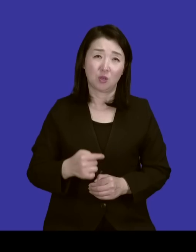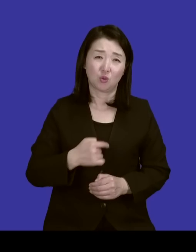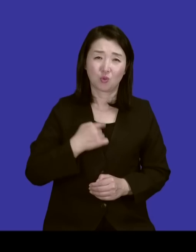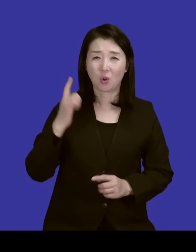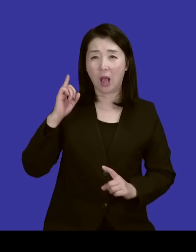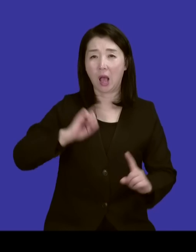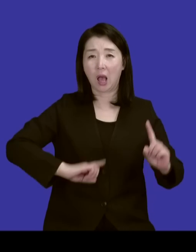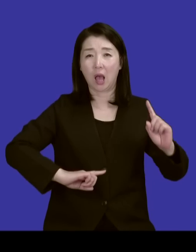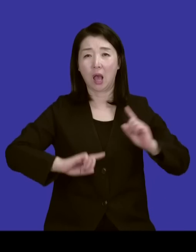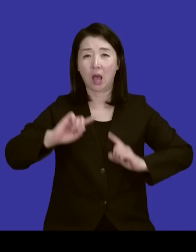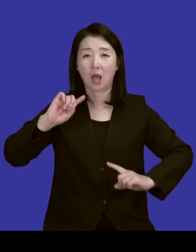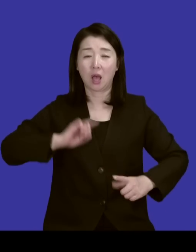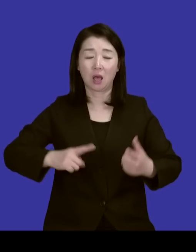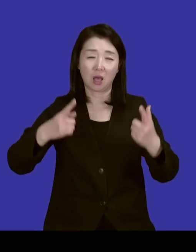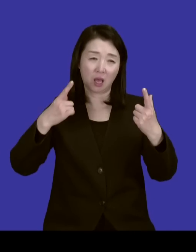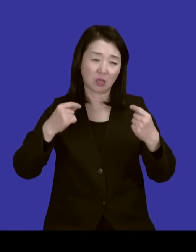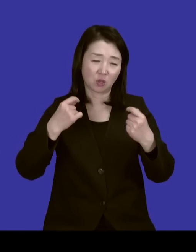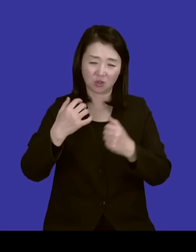가까웠어요.